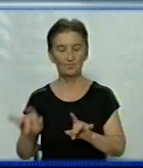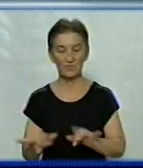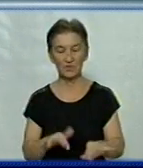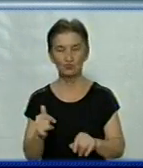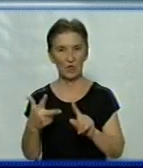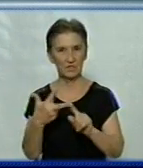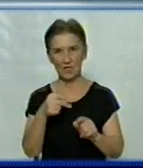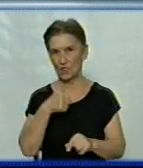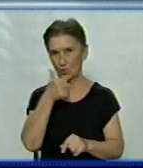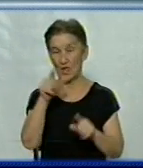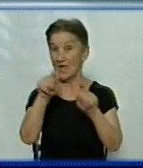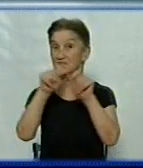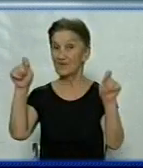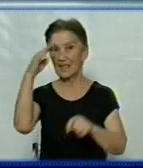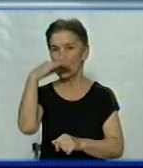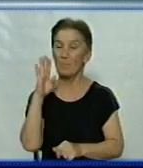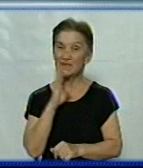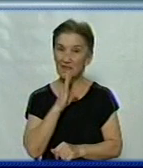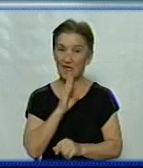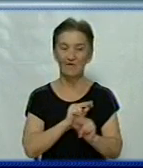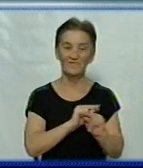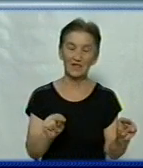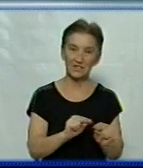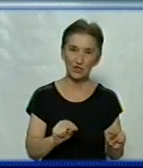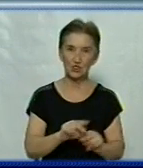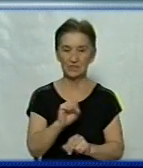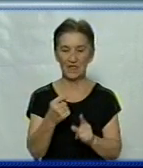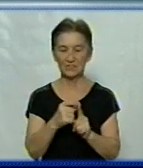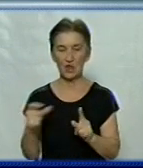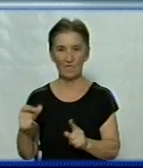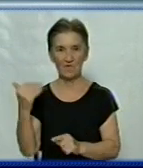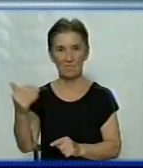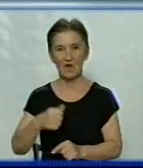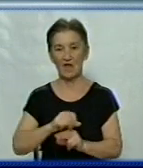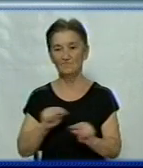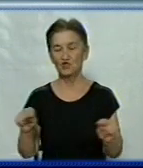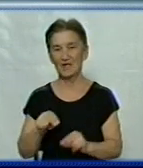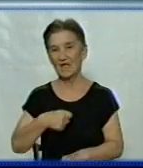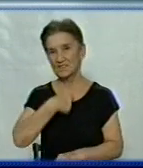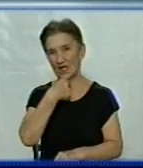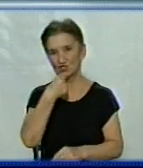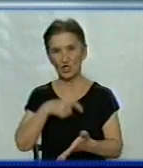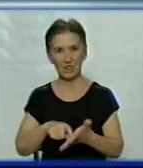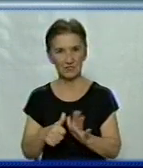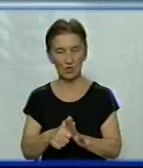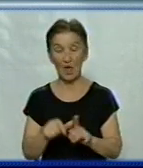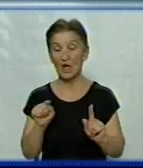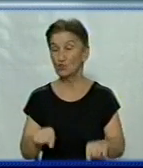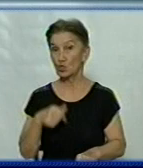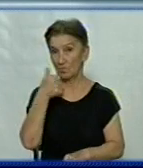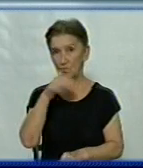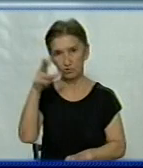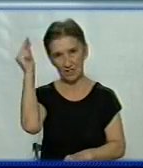третій рік. Її створили батьки та викладачі закладу. За словами вчительки старших класів Алевтини Сторожевської, цього року в школі